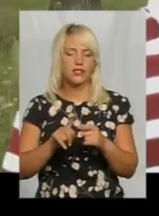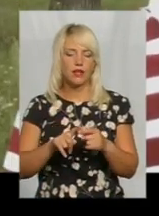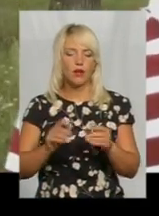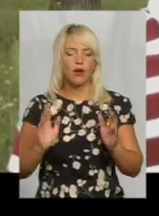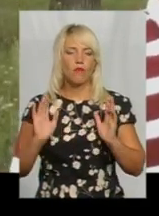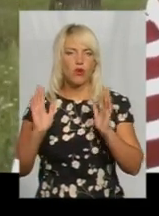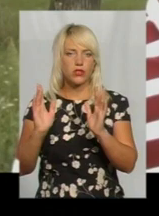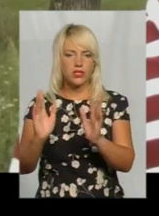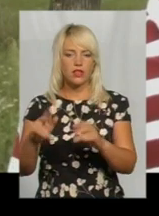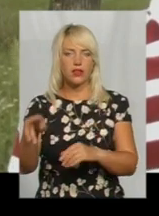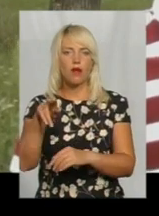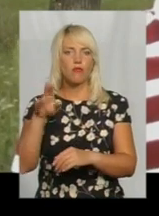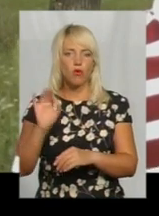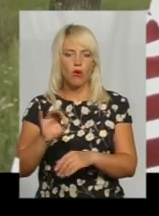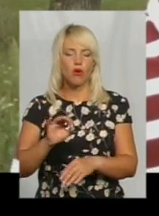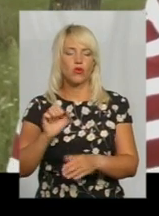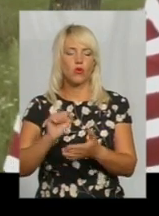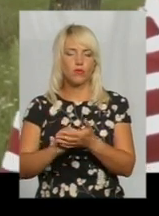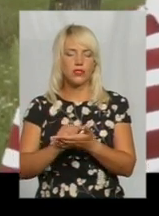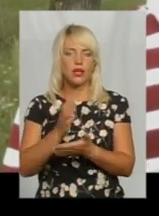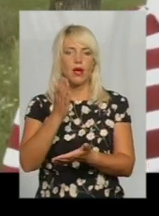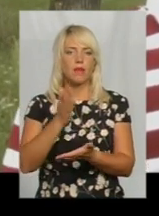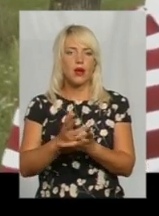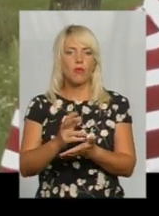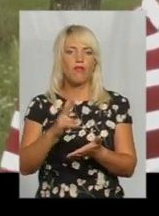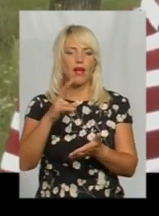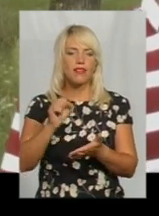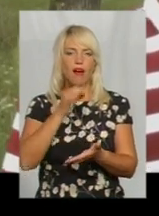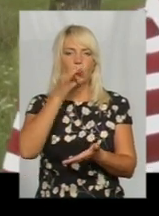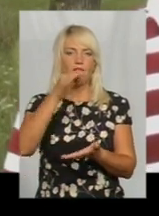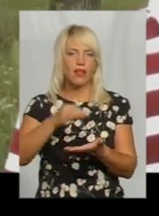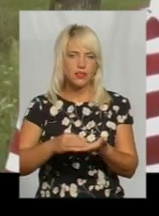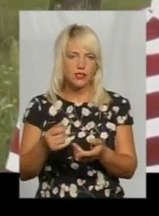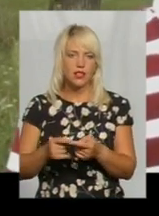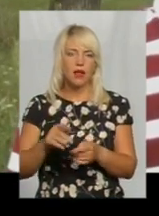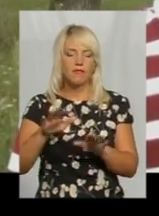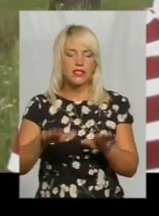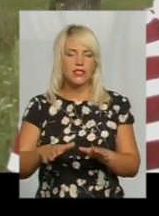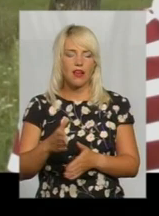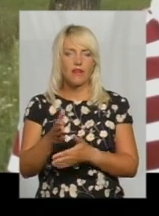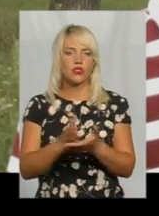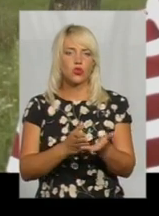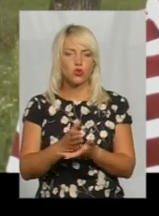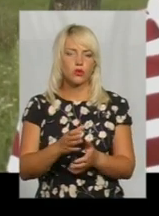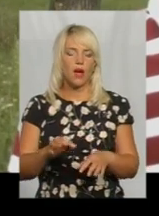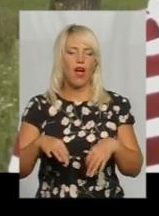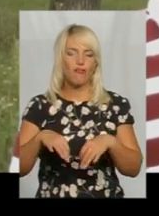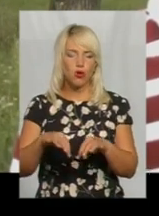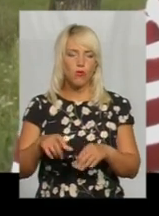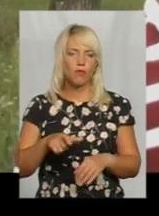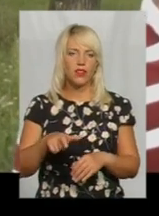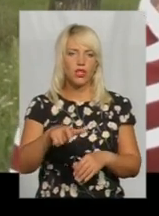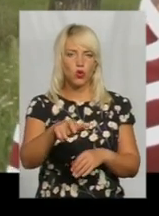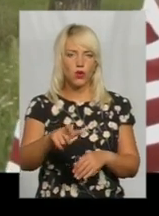документації перебуває на балансі в місцевій службі автомобільних доріг, яка